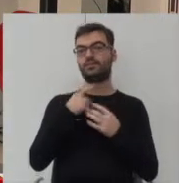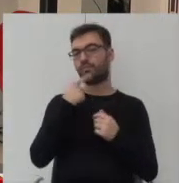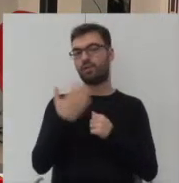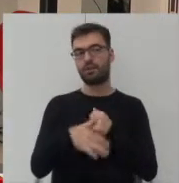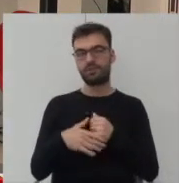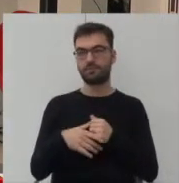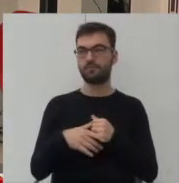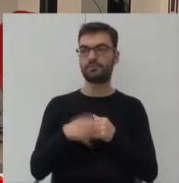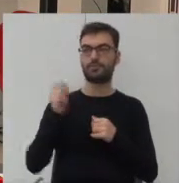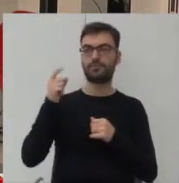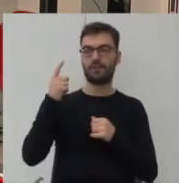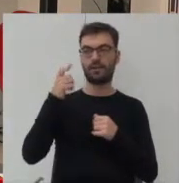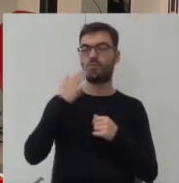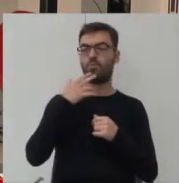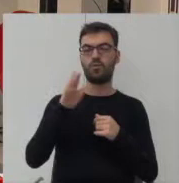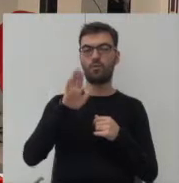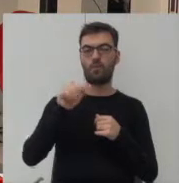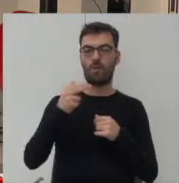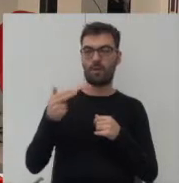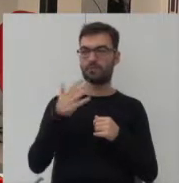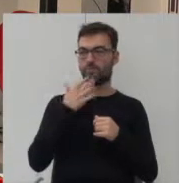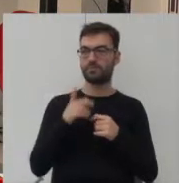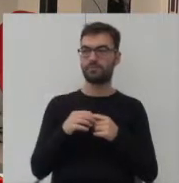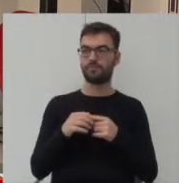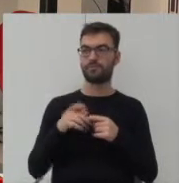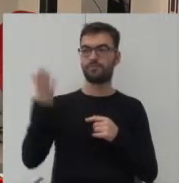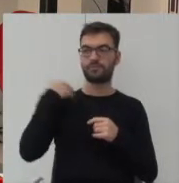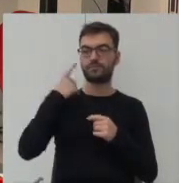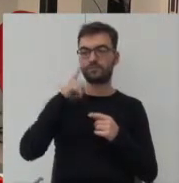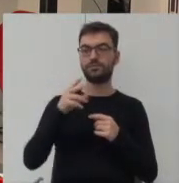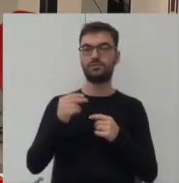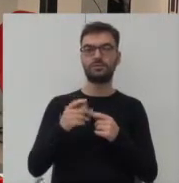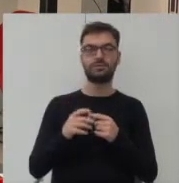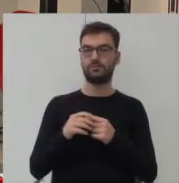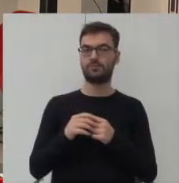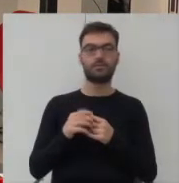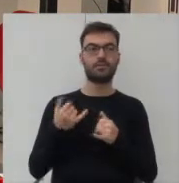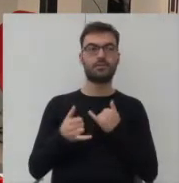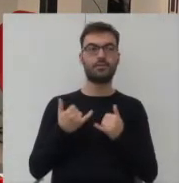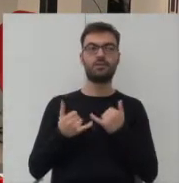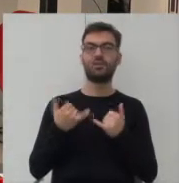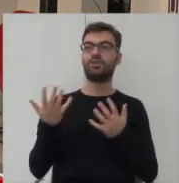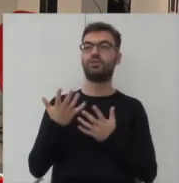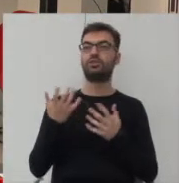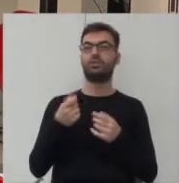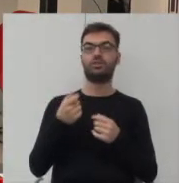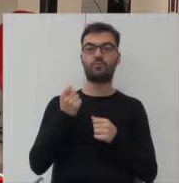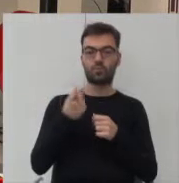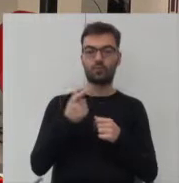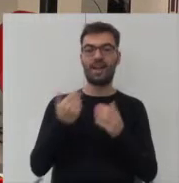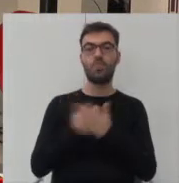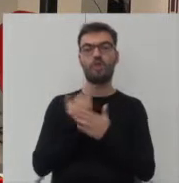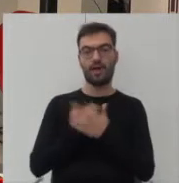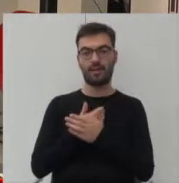Zygmunta Baumana, który właśnie, tak jak powiedziałem, zwrócił kiedyś uwagę na to, że jeśli gdziekolwiek możemy mówić o innowacjach, które